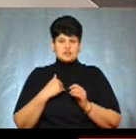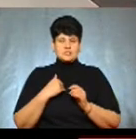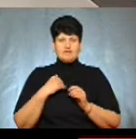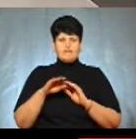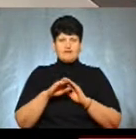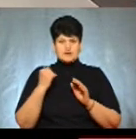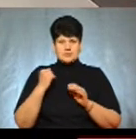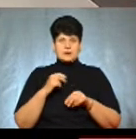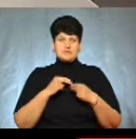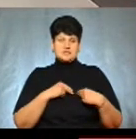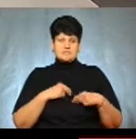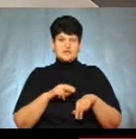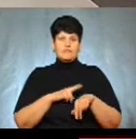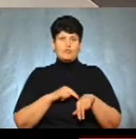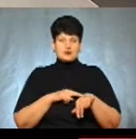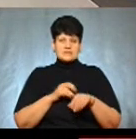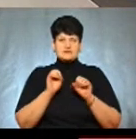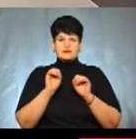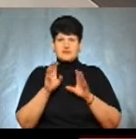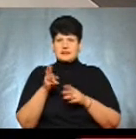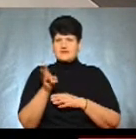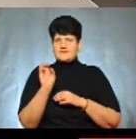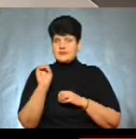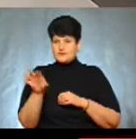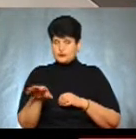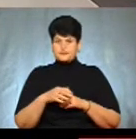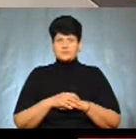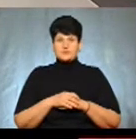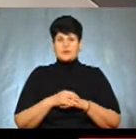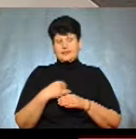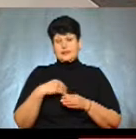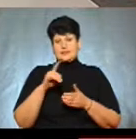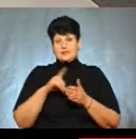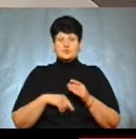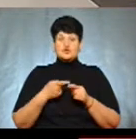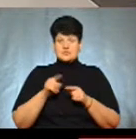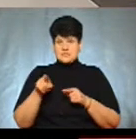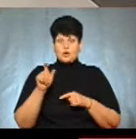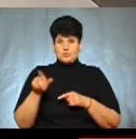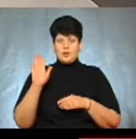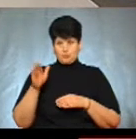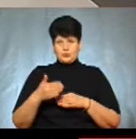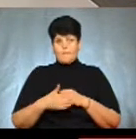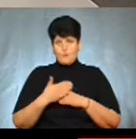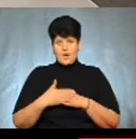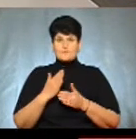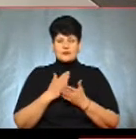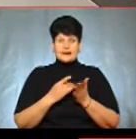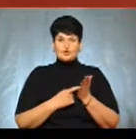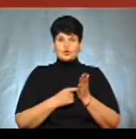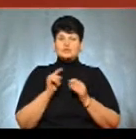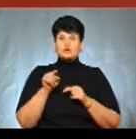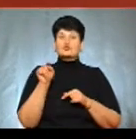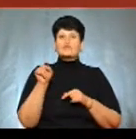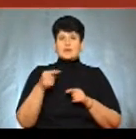викликали працівників національної поліції, передали це відео. І надіємося, що ця людина буде покарана, так як є доказ того,